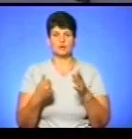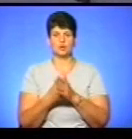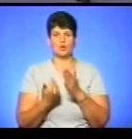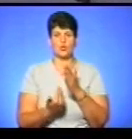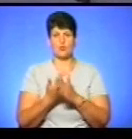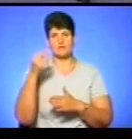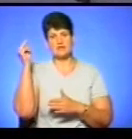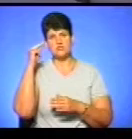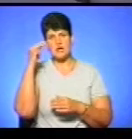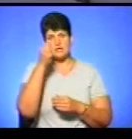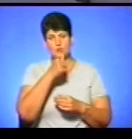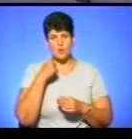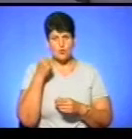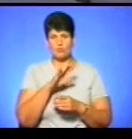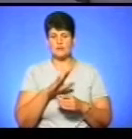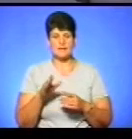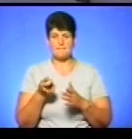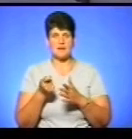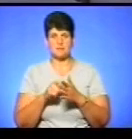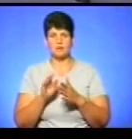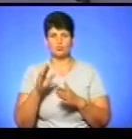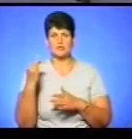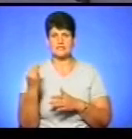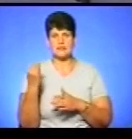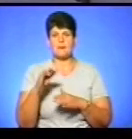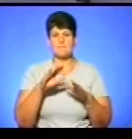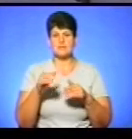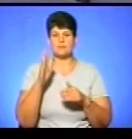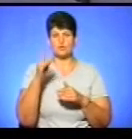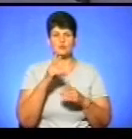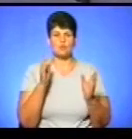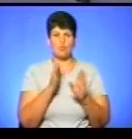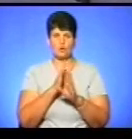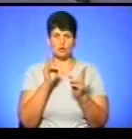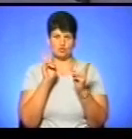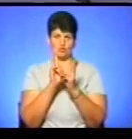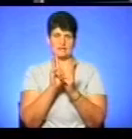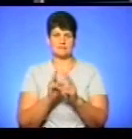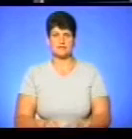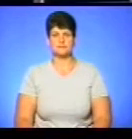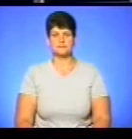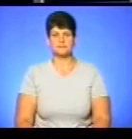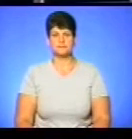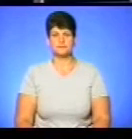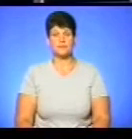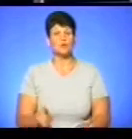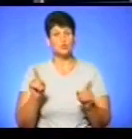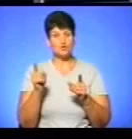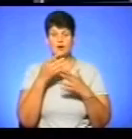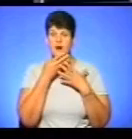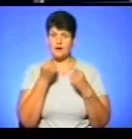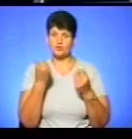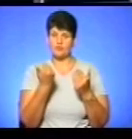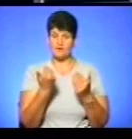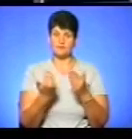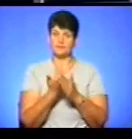навчального року. Не перемикайтеся, буде цікаво. Одразу після прогнозу погоди зустрінемося у цій студії, Іро. Ну що ж, вам гарного ефіру,